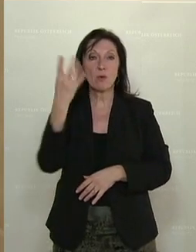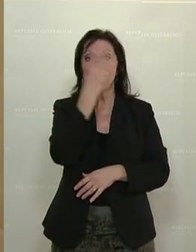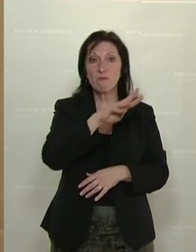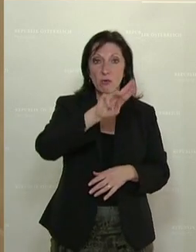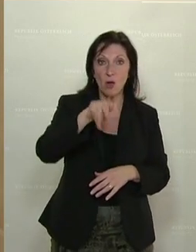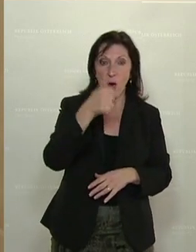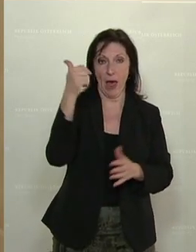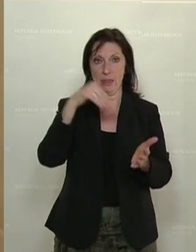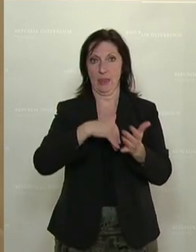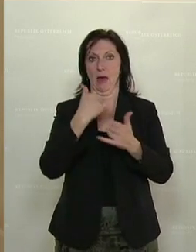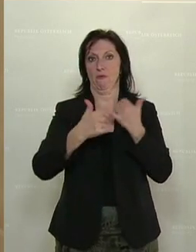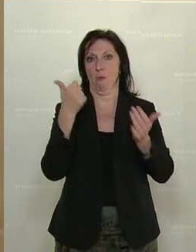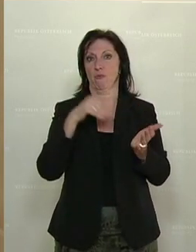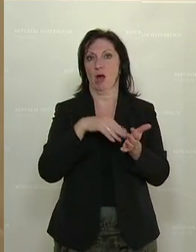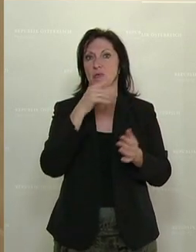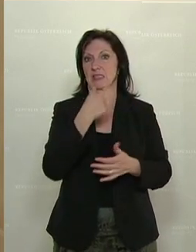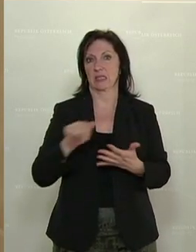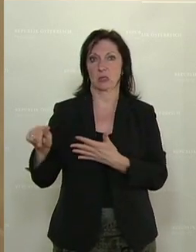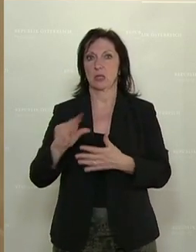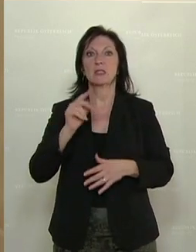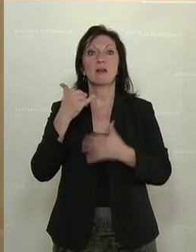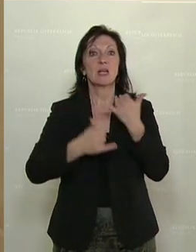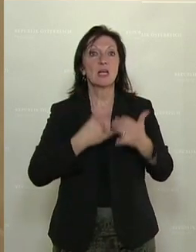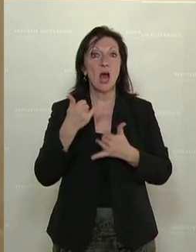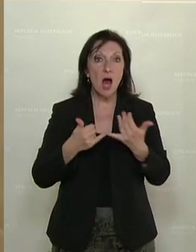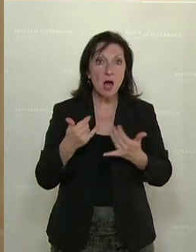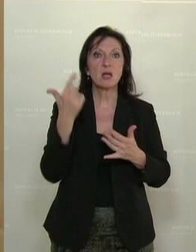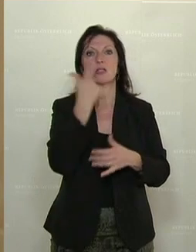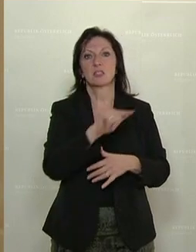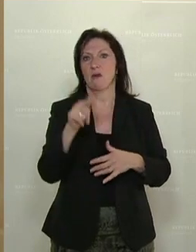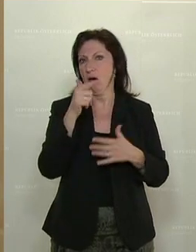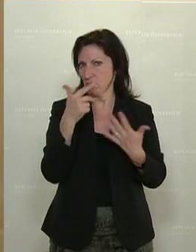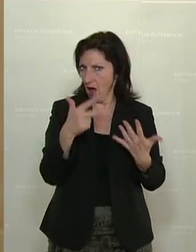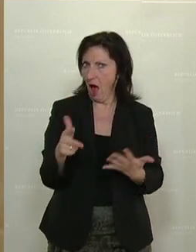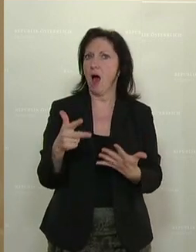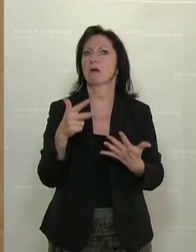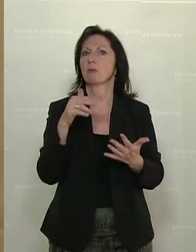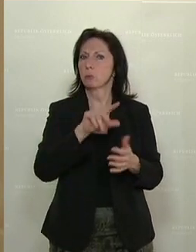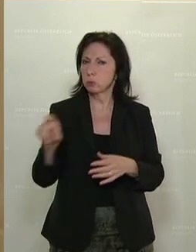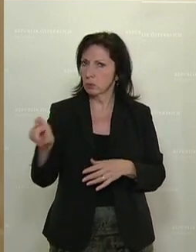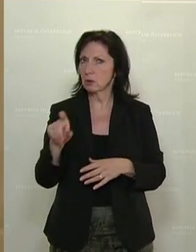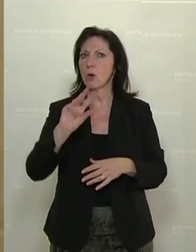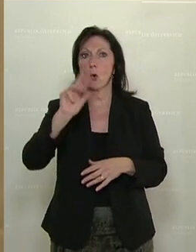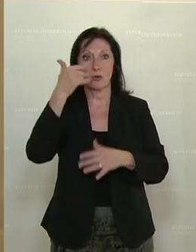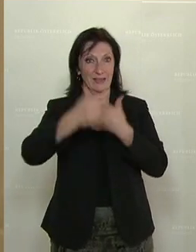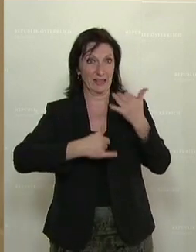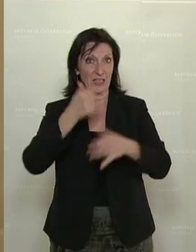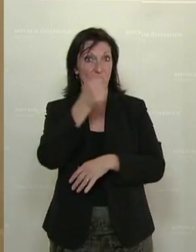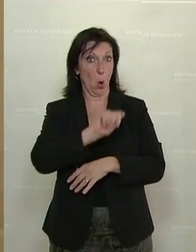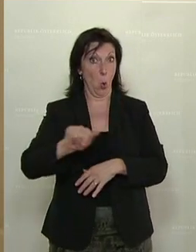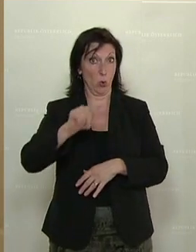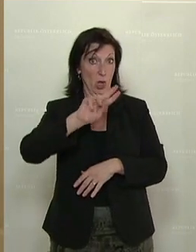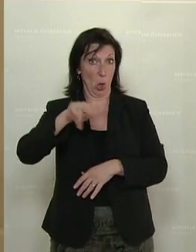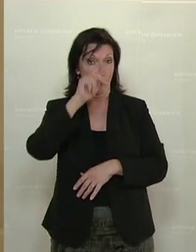.600 Euro im Jahr, im zweiten Jahr 200 Euro pro Monat, das ergibt 2.800 Euro im Jahr und im dritten Jahr 100 Euro pro Monat,